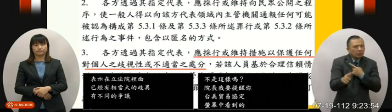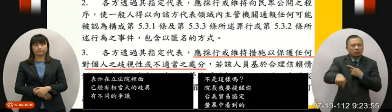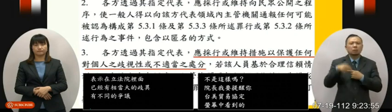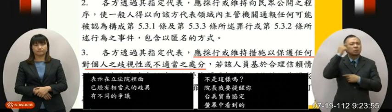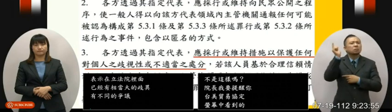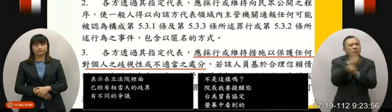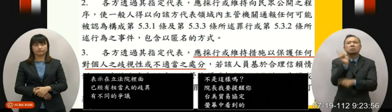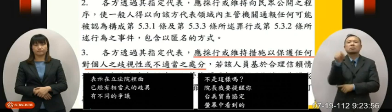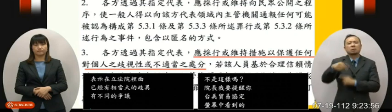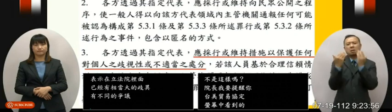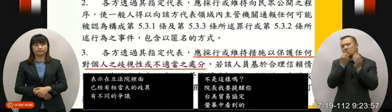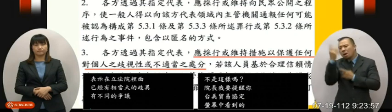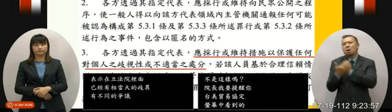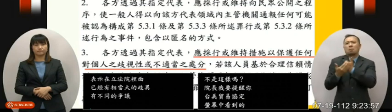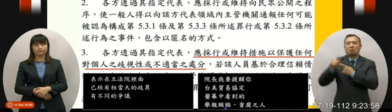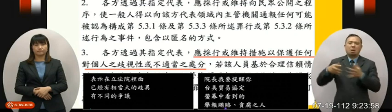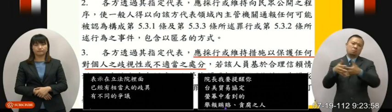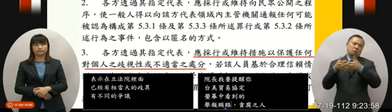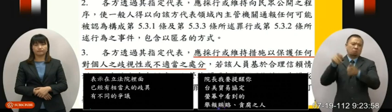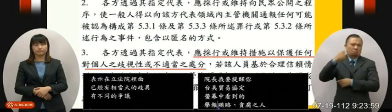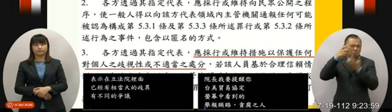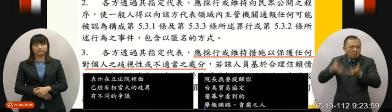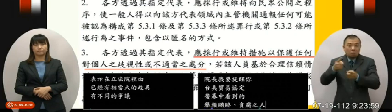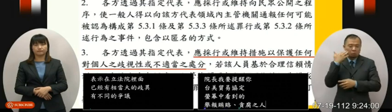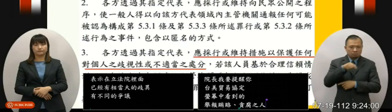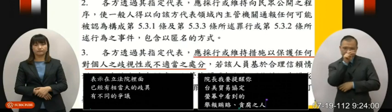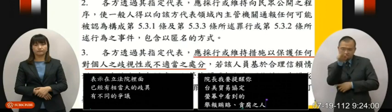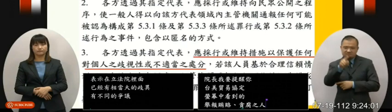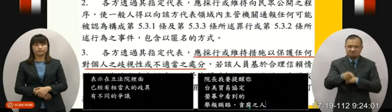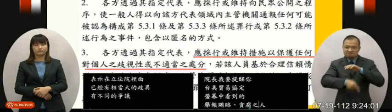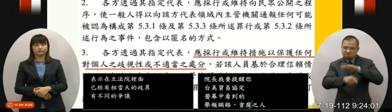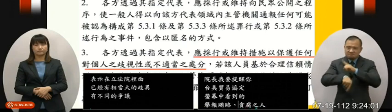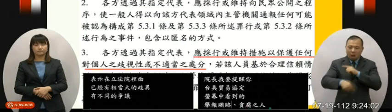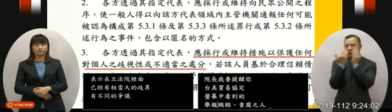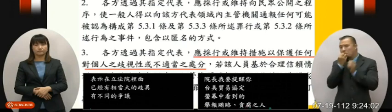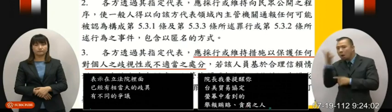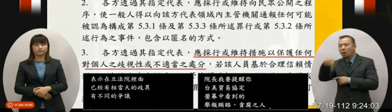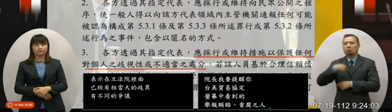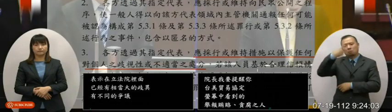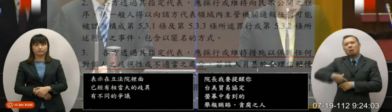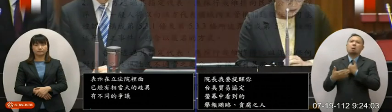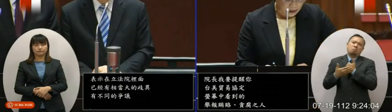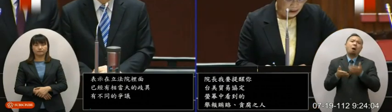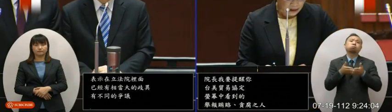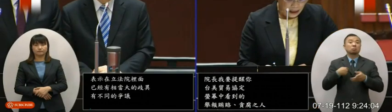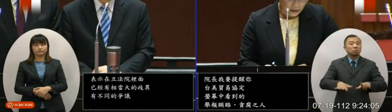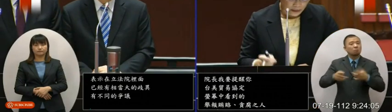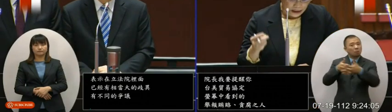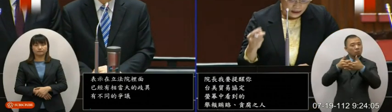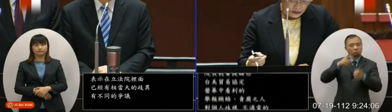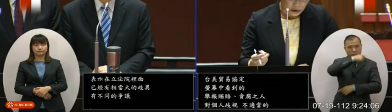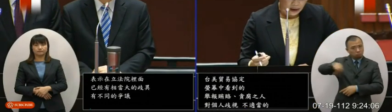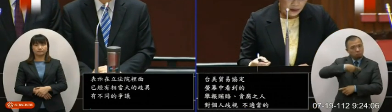就是揭闭者保护所以美国是一个非常非常保护揭闭者的国家那现在我们要跟美国来签这个协定